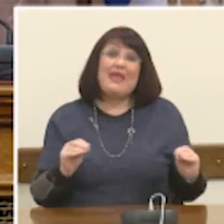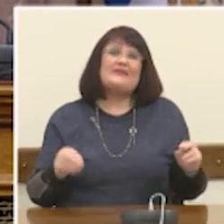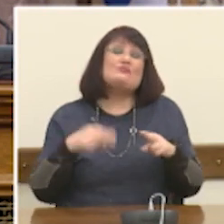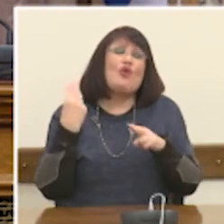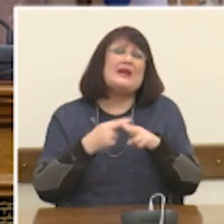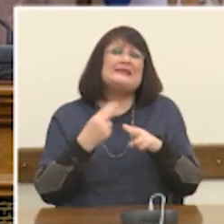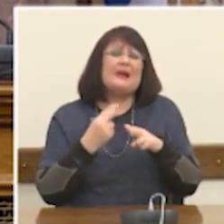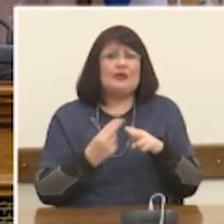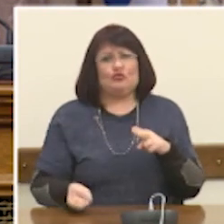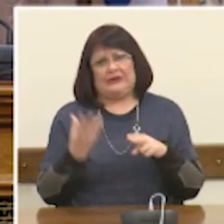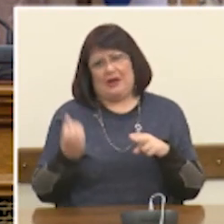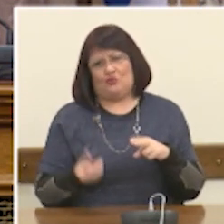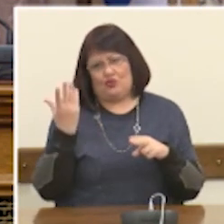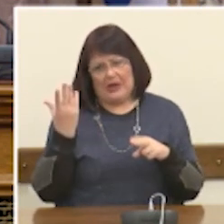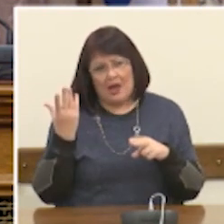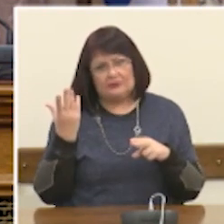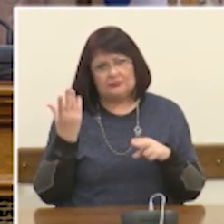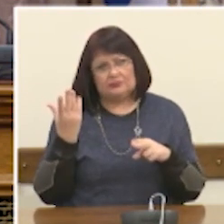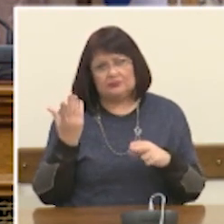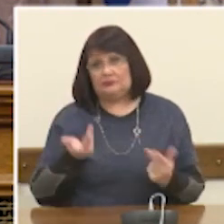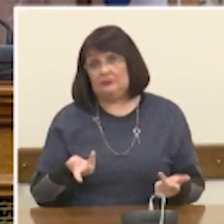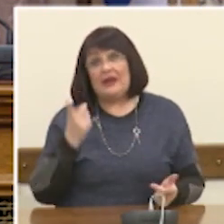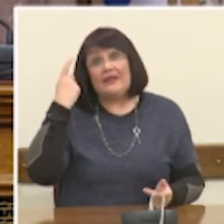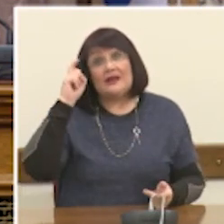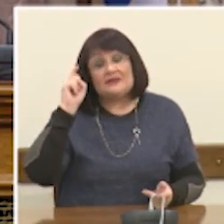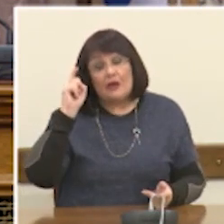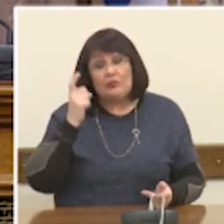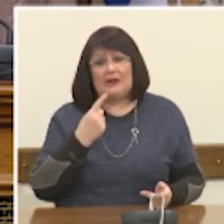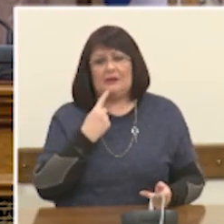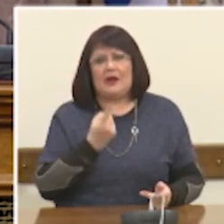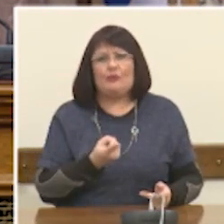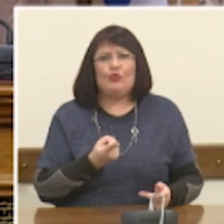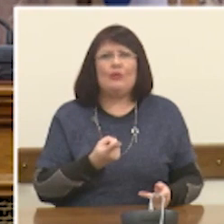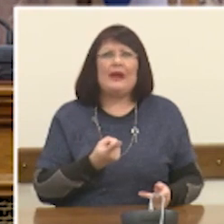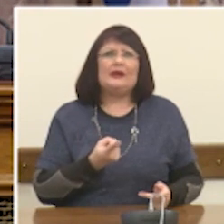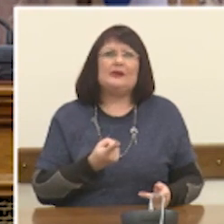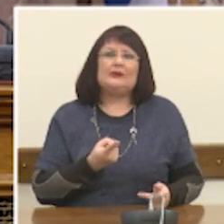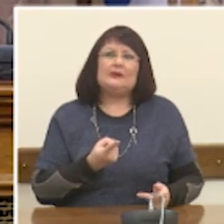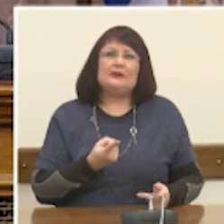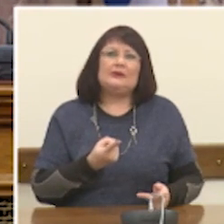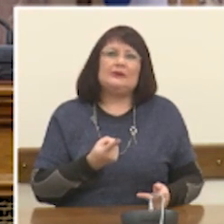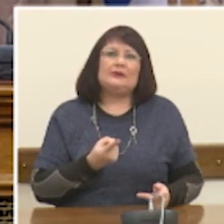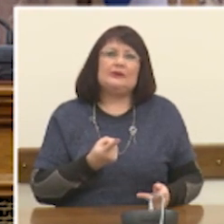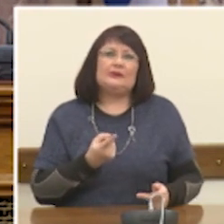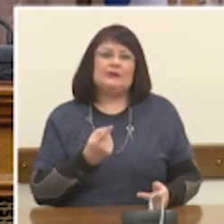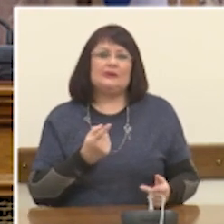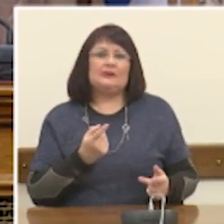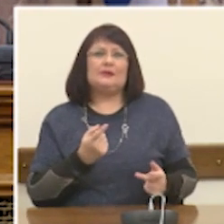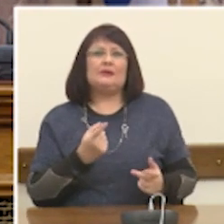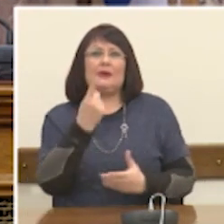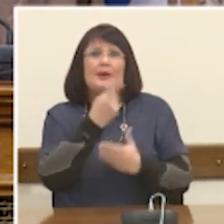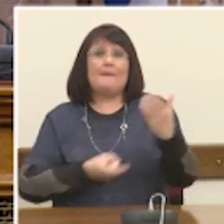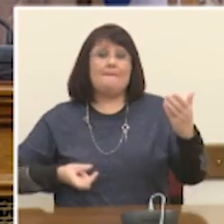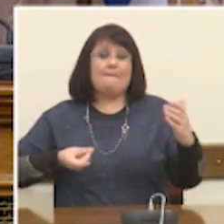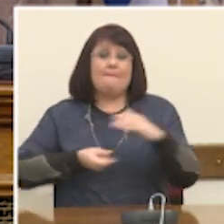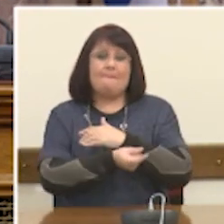πολιτικής μας, αλλά κανείς δεν μπορεί να αποκλείσει ότι και η οργανωμένη, το τονίζω, η οργανωμένη μετανάστευση, η καλά